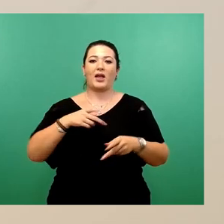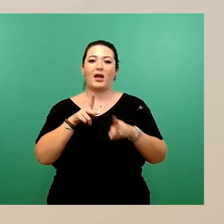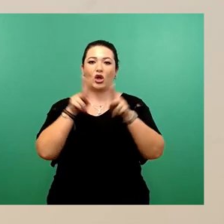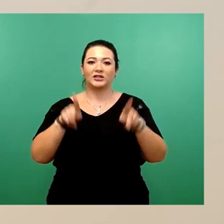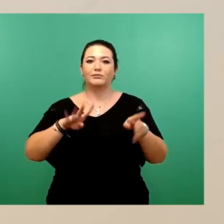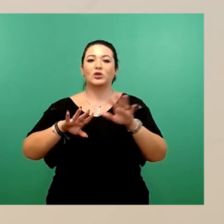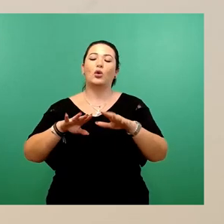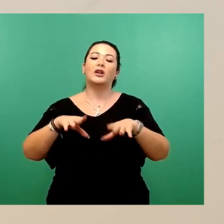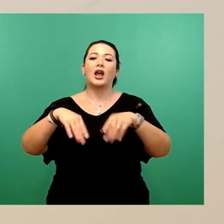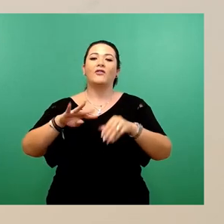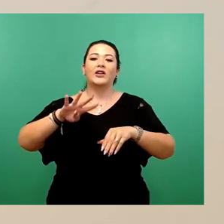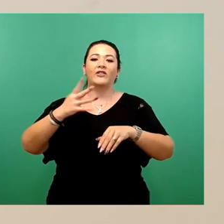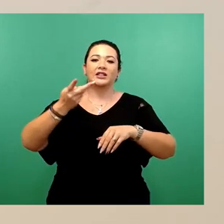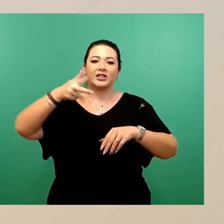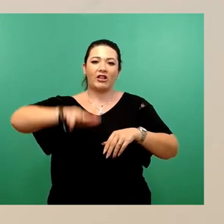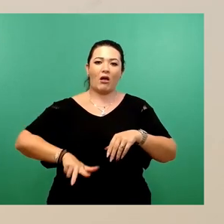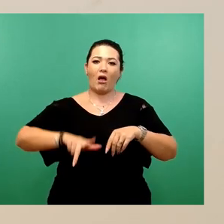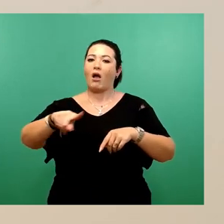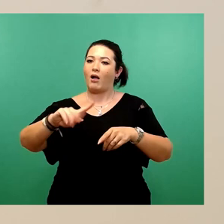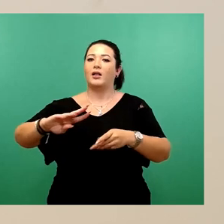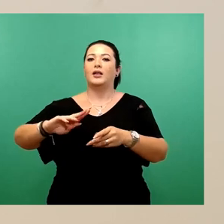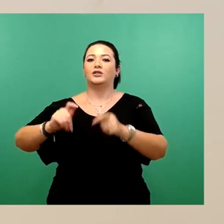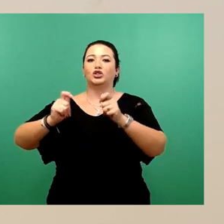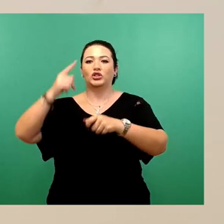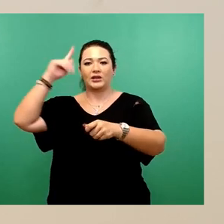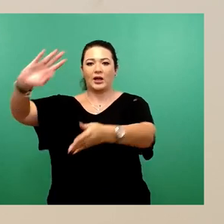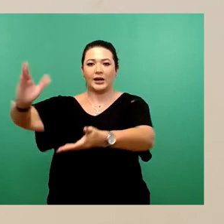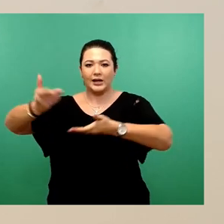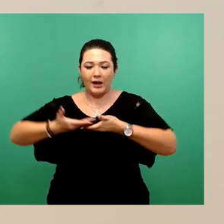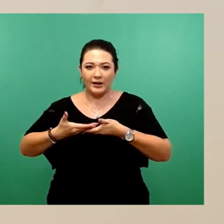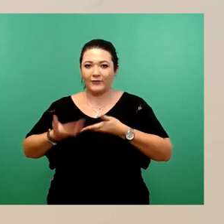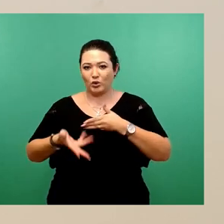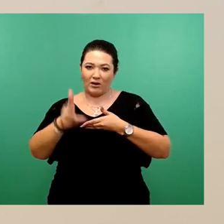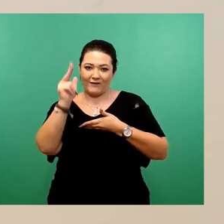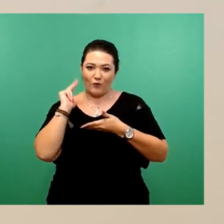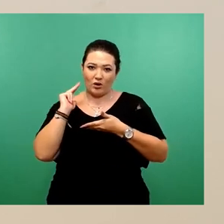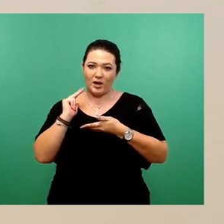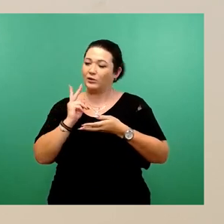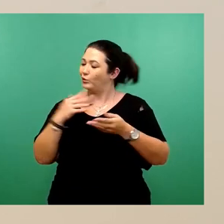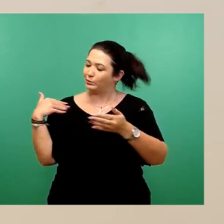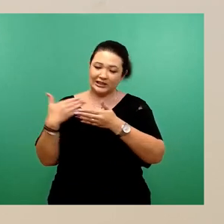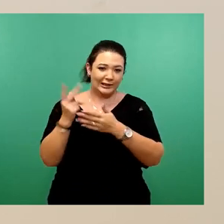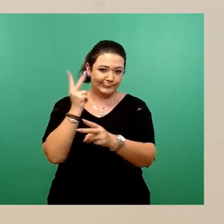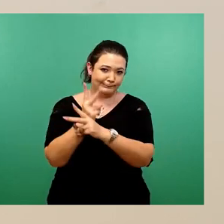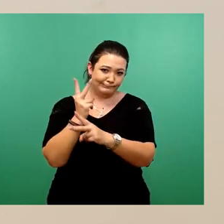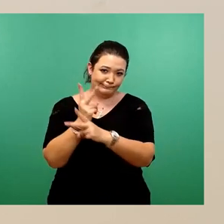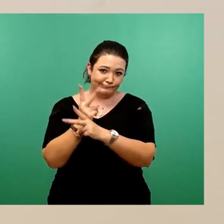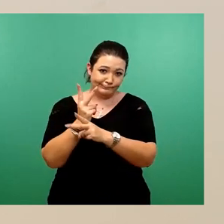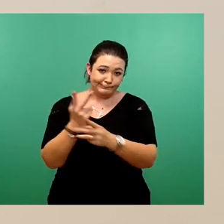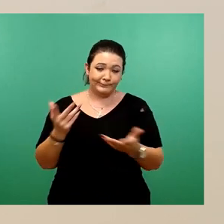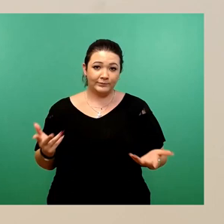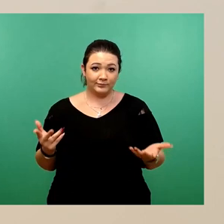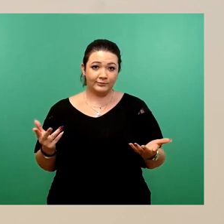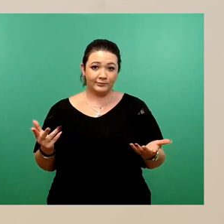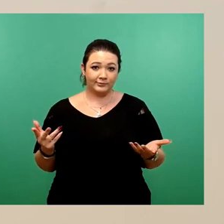in den Stadtrat eingereicht. Das hatte ich vor drei Wochen und das hat sich auch nicht geändert. Begründet, dass wir